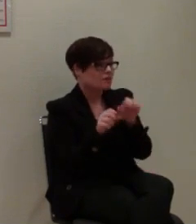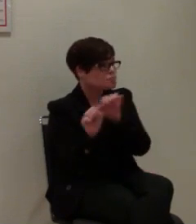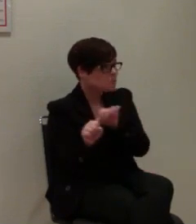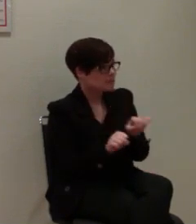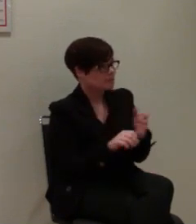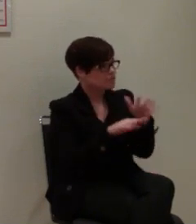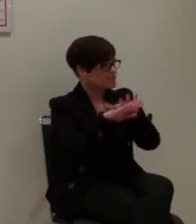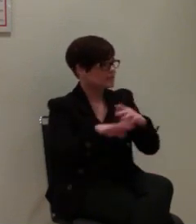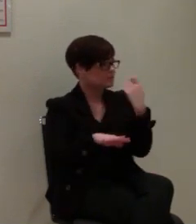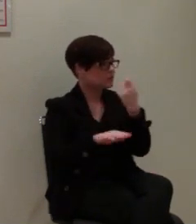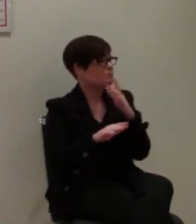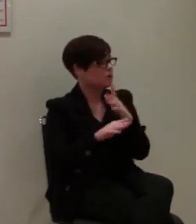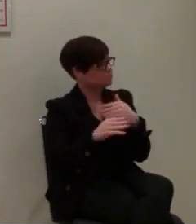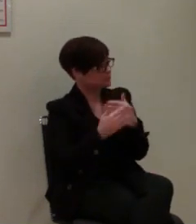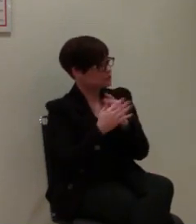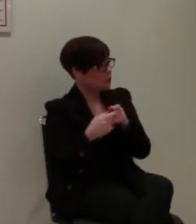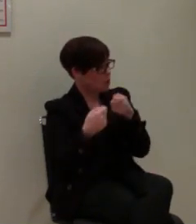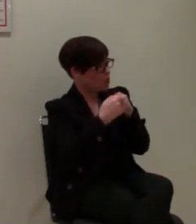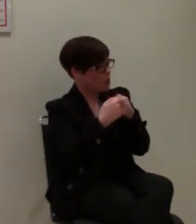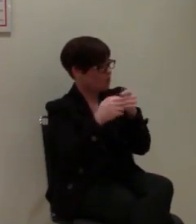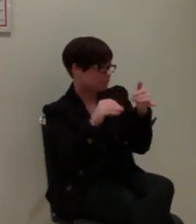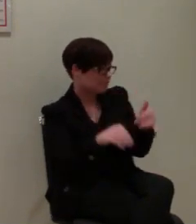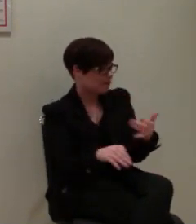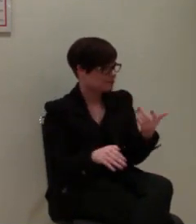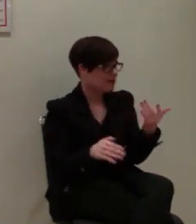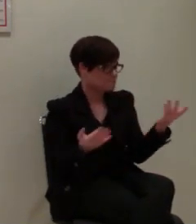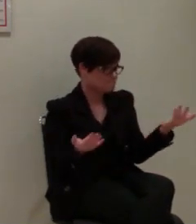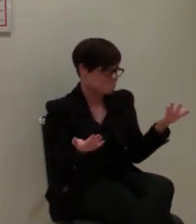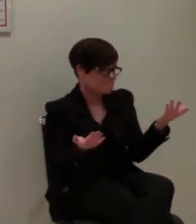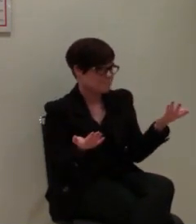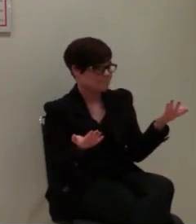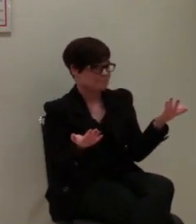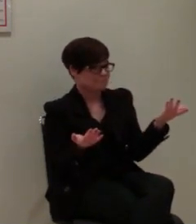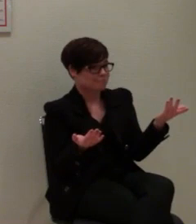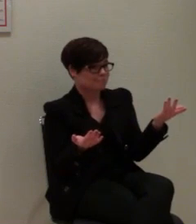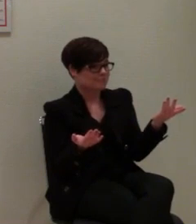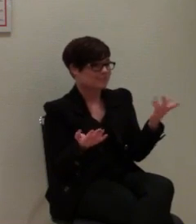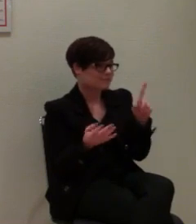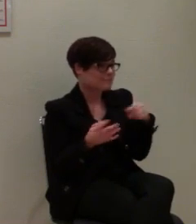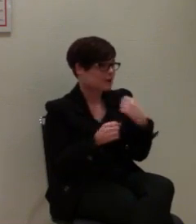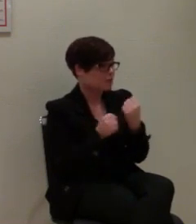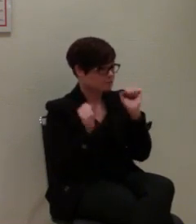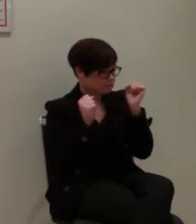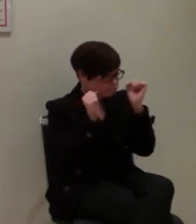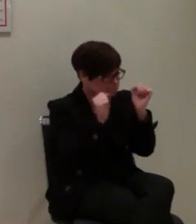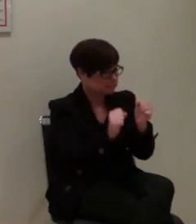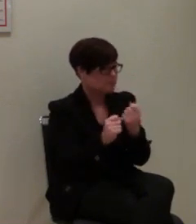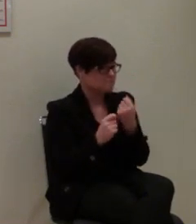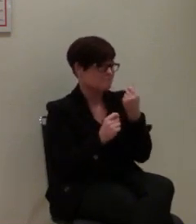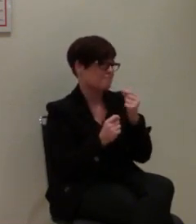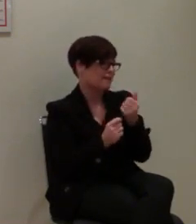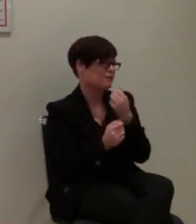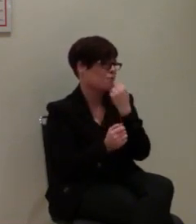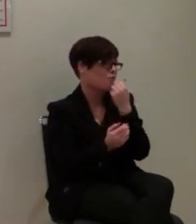Netzbetreiber auch in Kontakt. Und ja, wir arbeiten daran, dass es funktioniert.